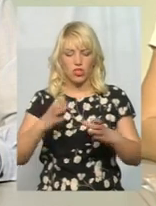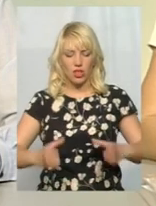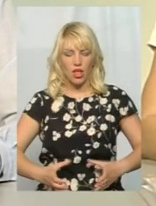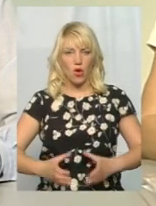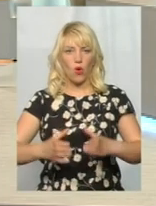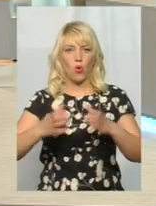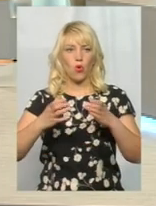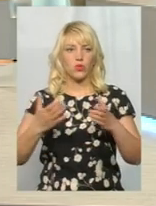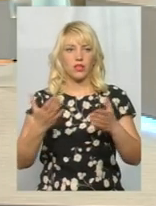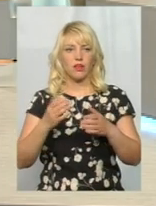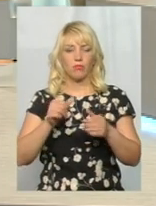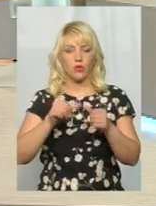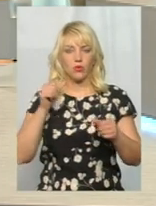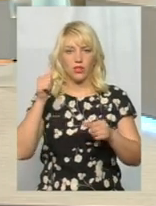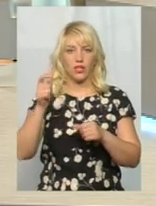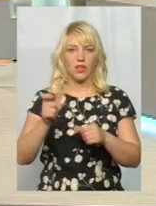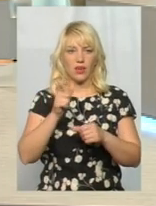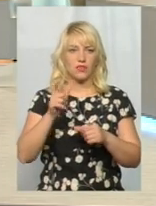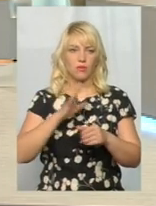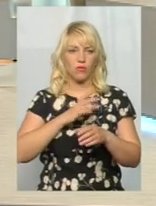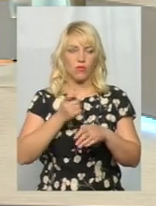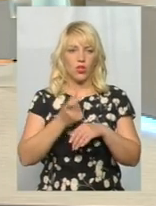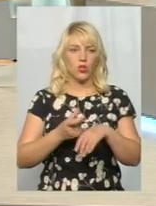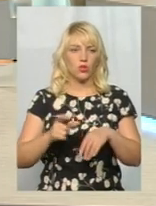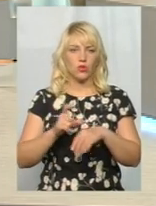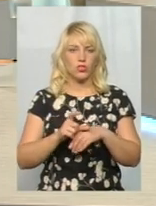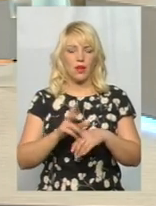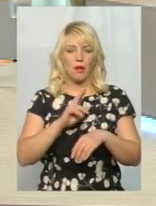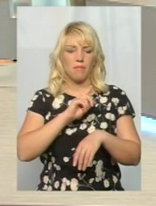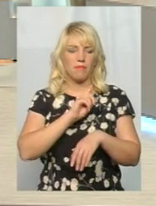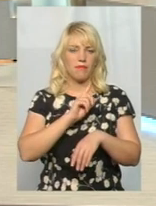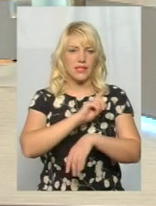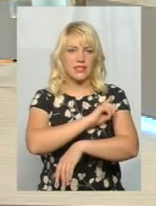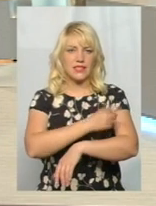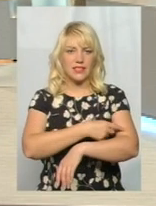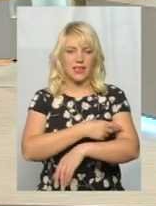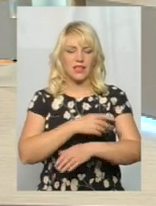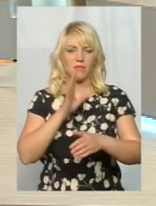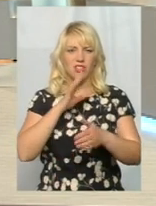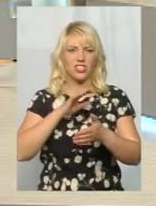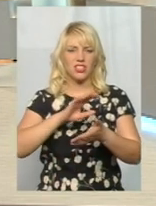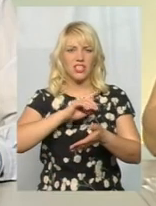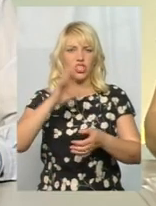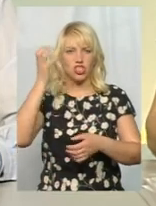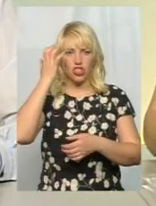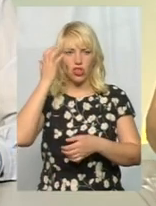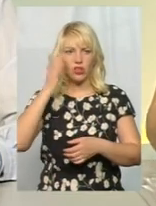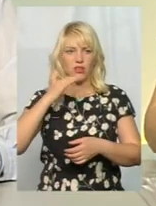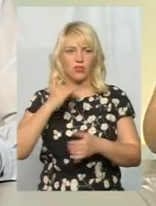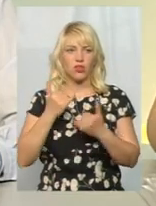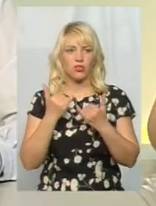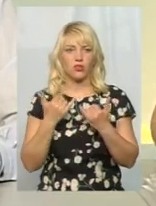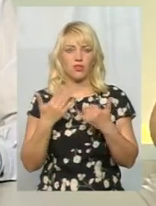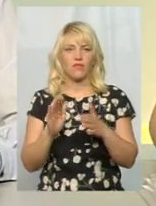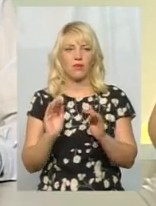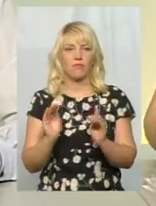був минулого разу там дуже напряму, дуже під великим тиском йшла чорна вода, сьогодні вже менший. Скажи